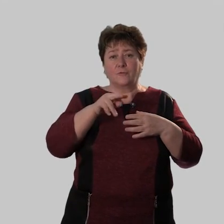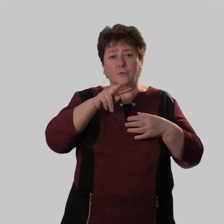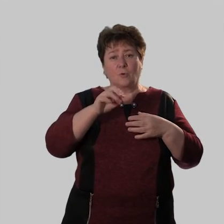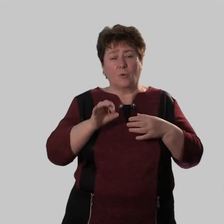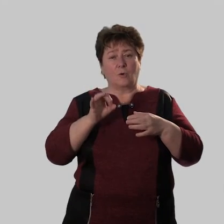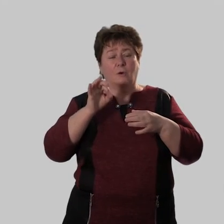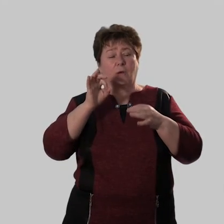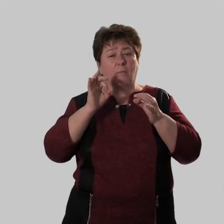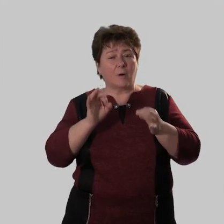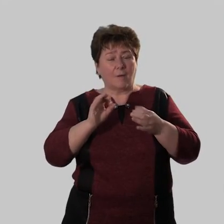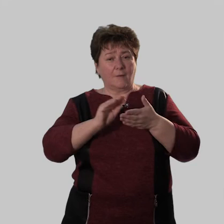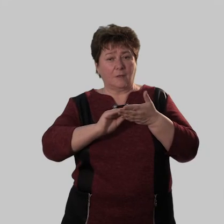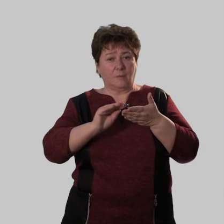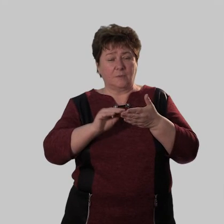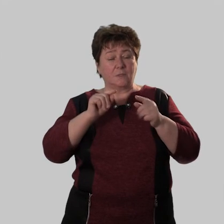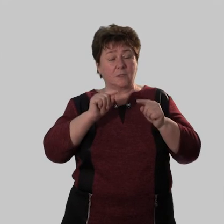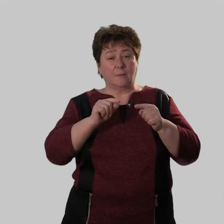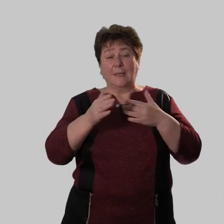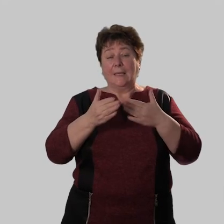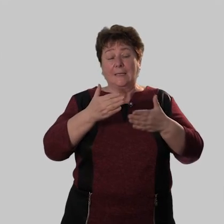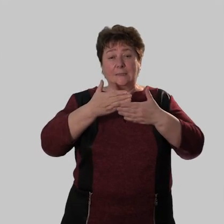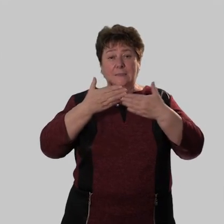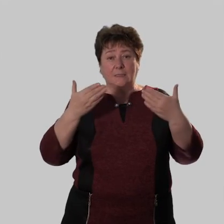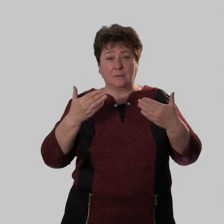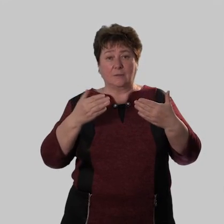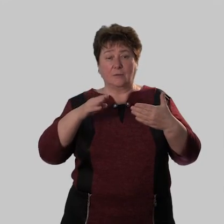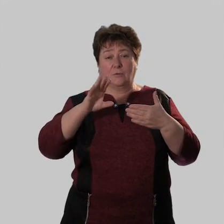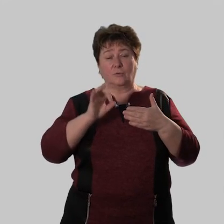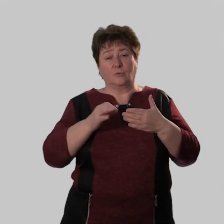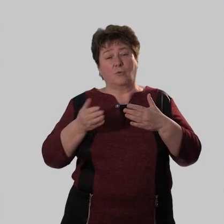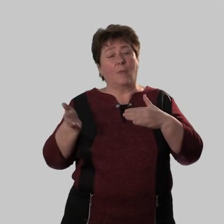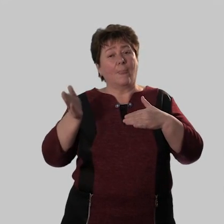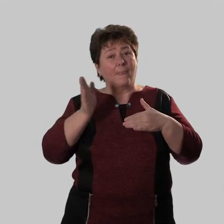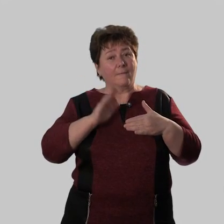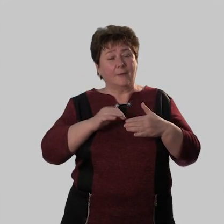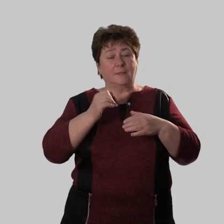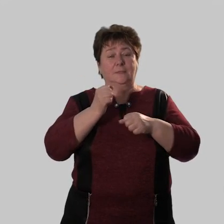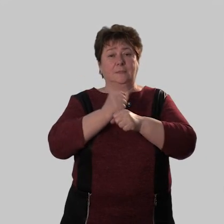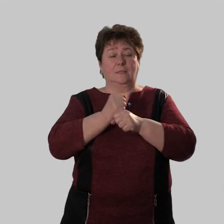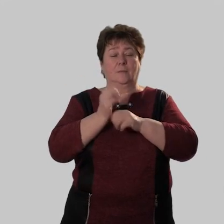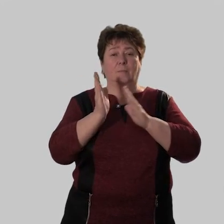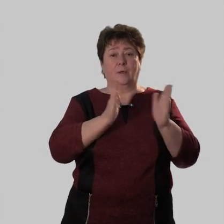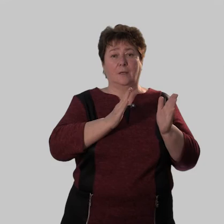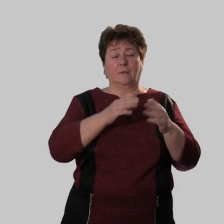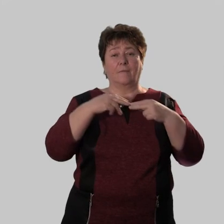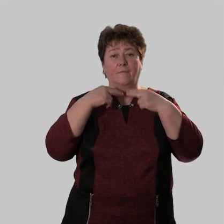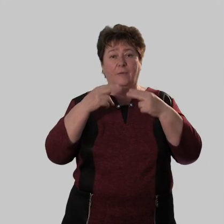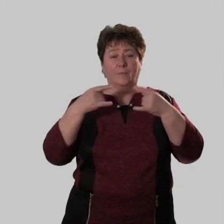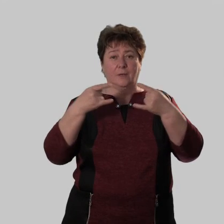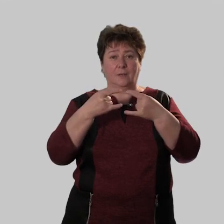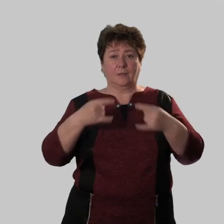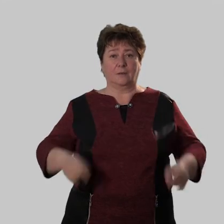все ли там написано правильно. Если нет, то давайте наведем порядок.